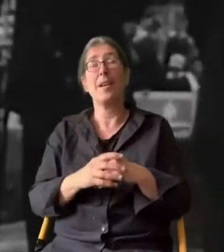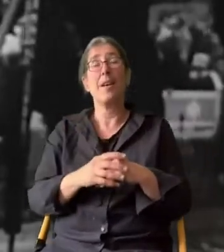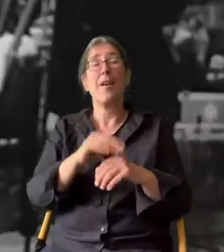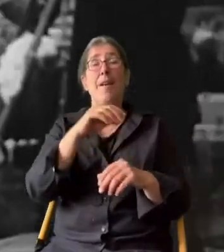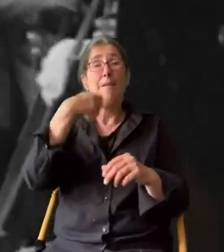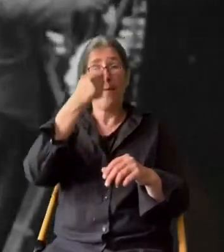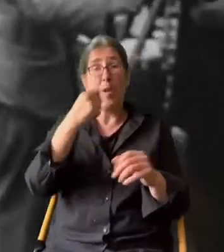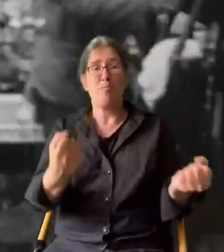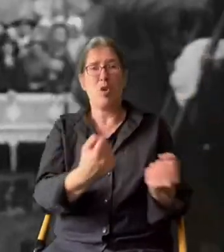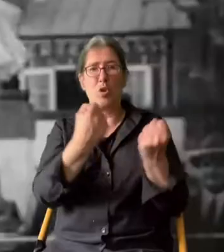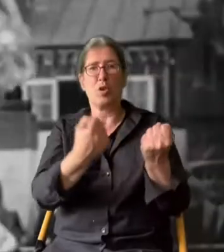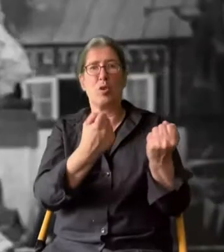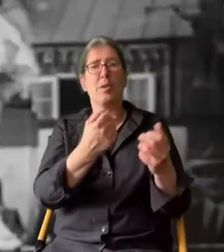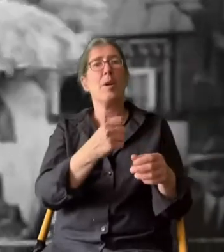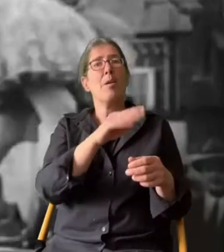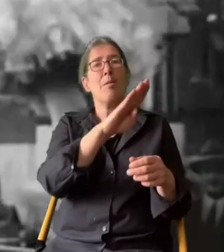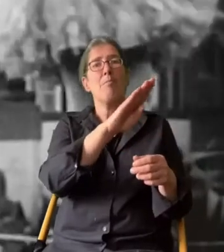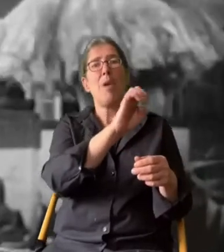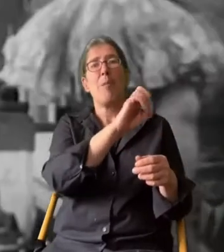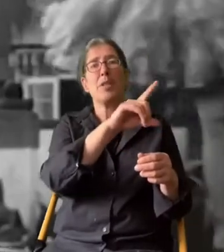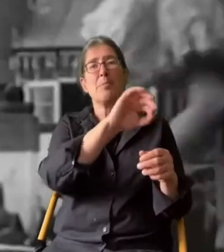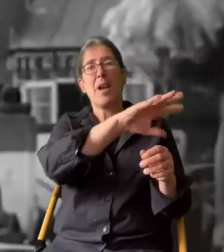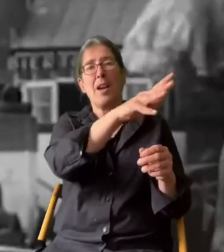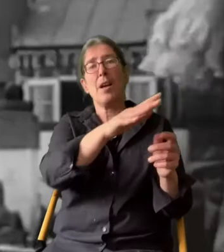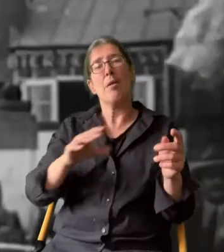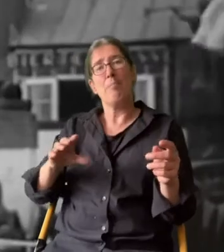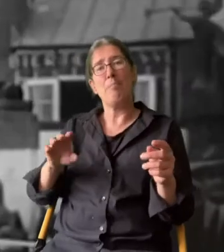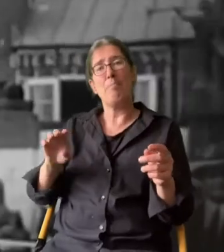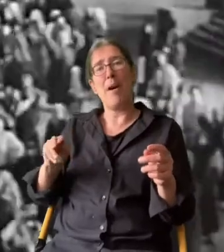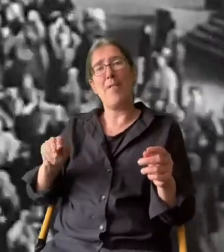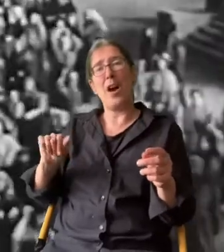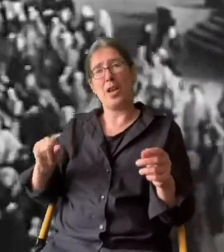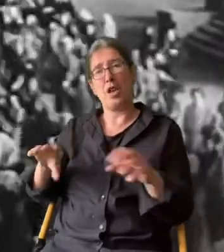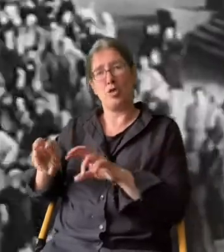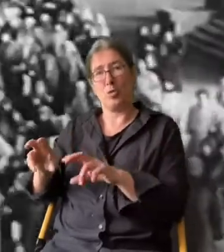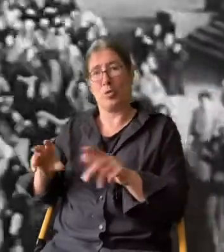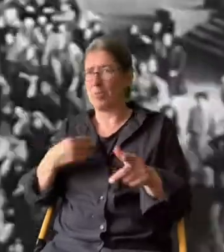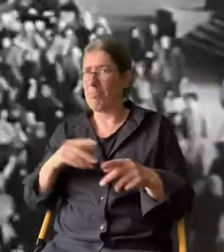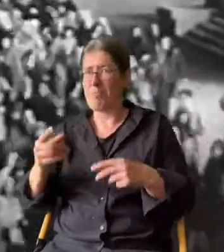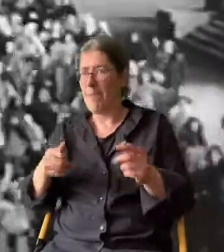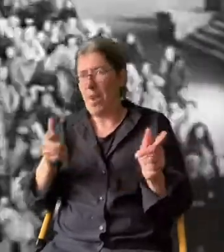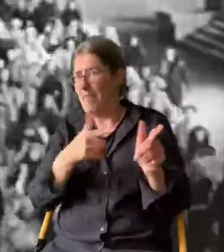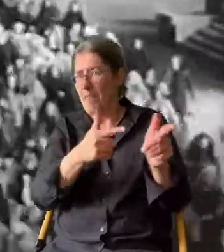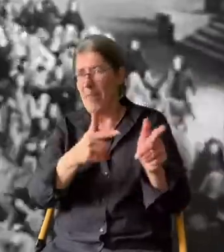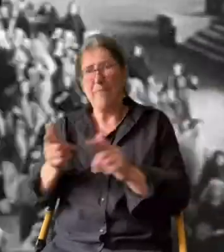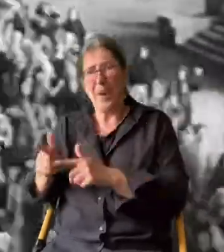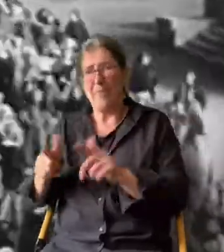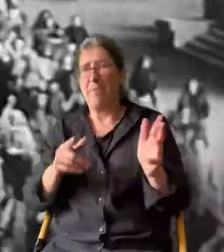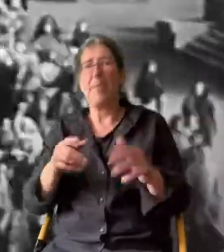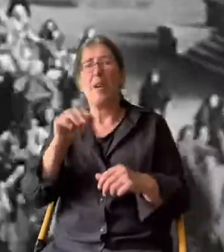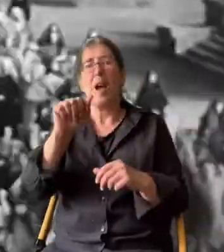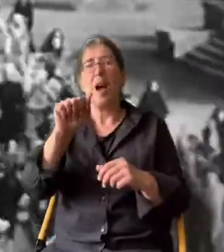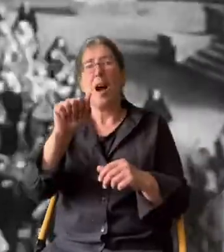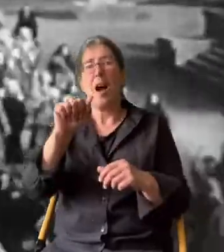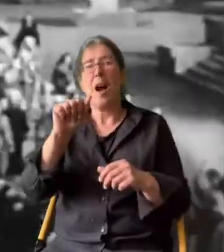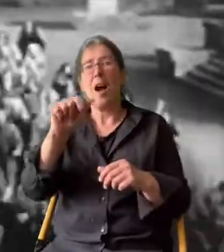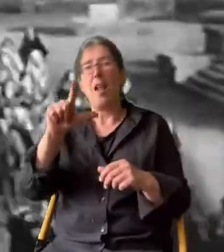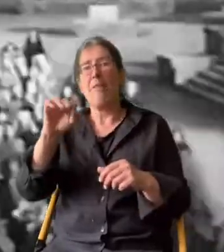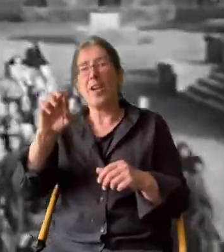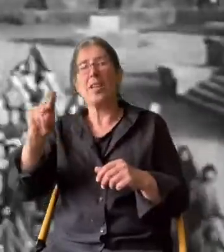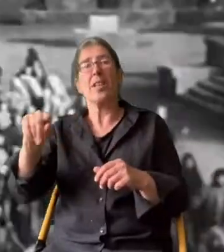Die Filmproduktion in Babelsberg und den Bavaria Studios läuft auf Hochtouren. Alfred Hitchcock, der in Deutschland